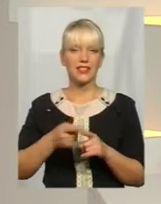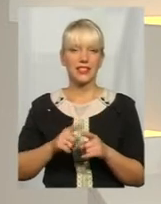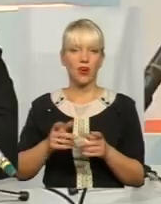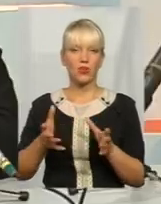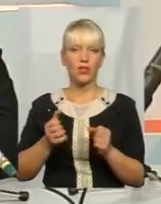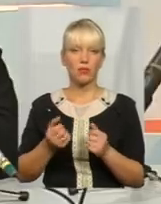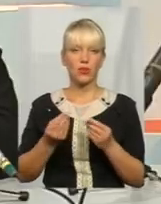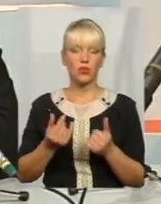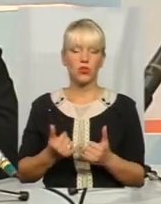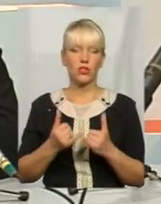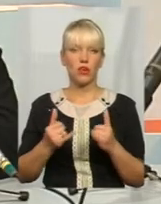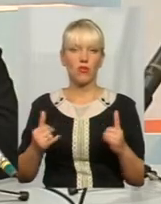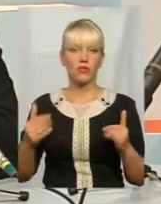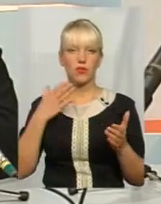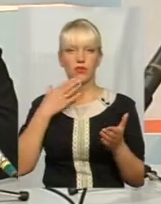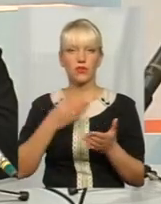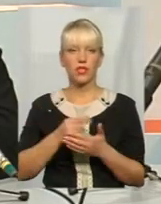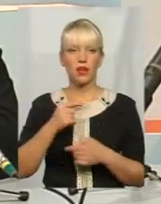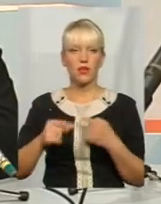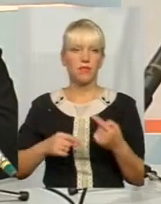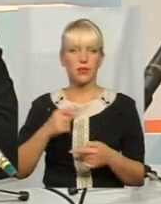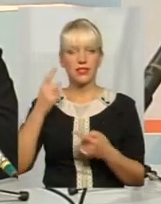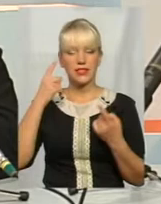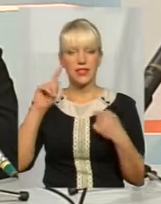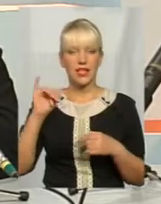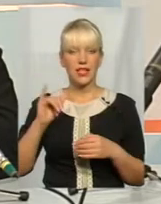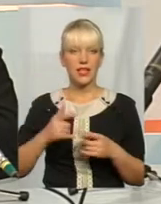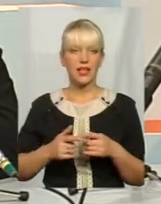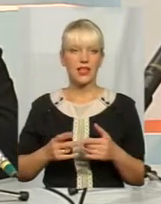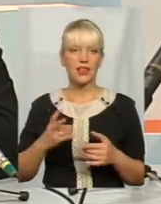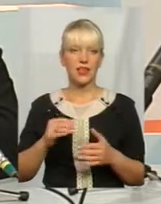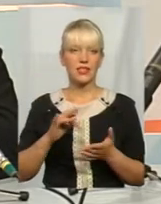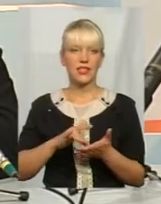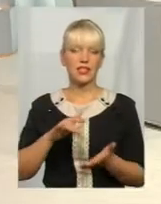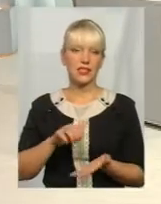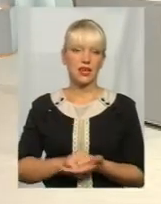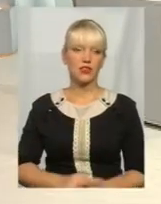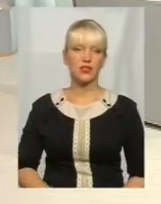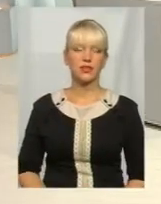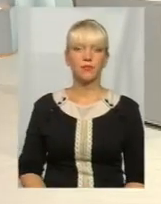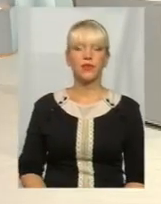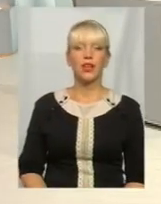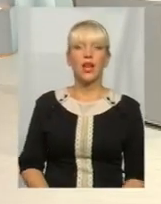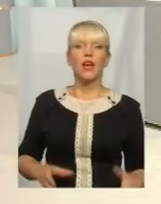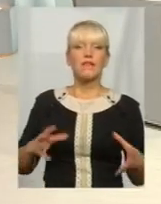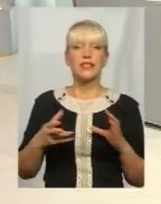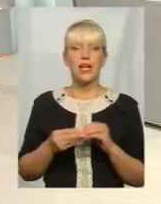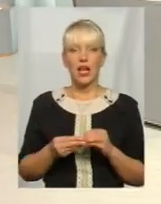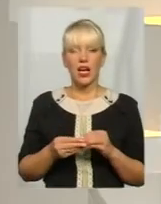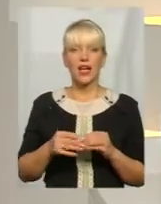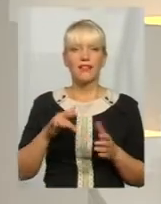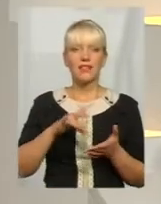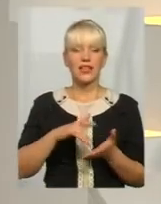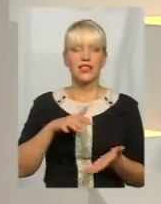на розвиток своєї бізнес-ідеї або на самозайнятість. А взагалі в Центрі